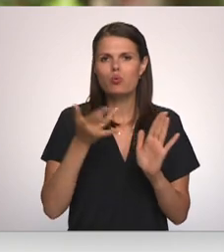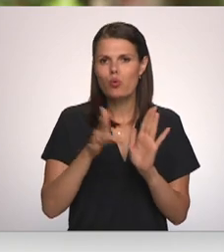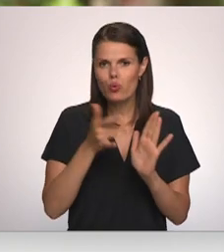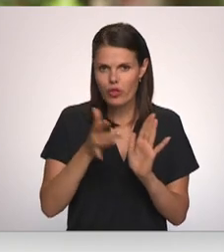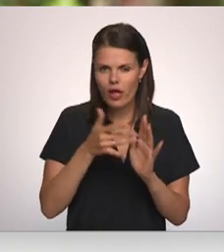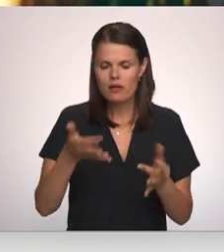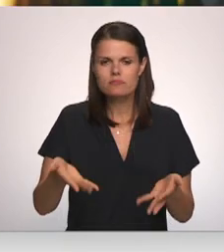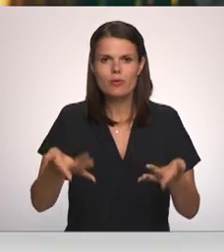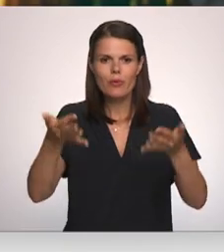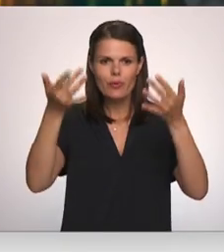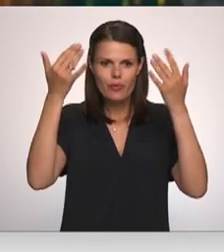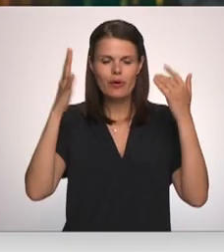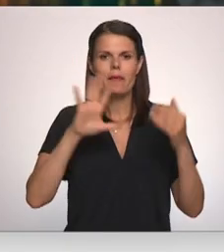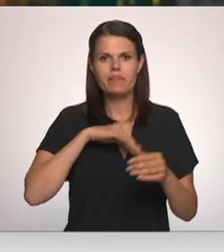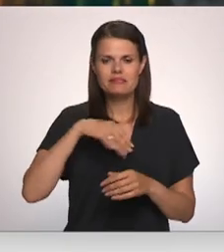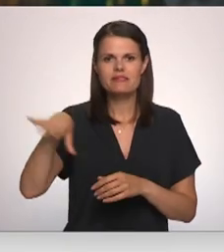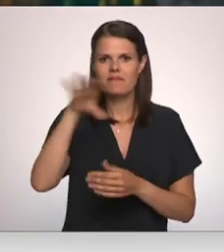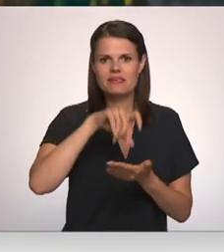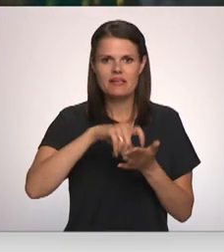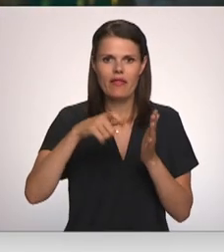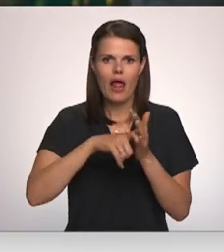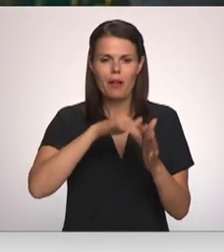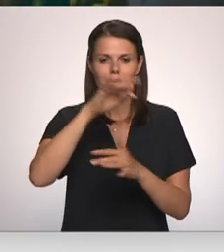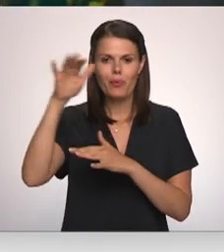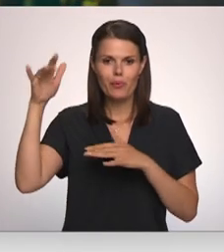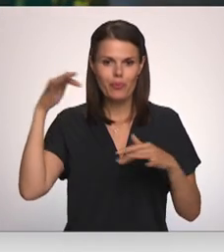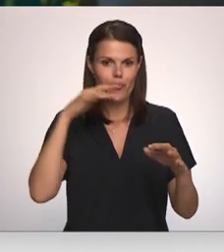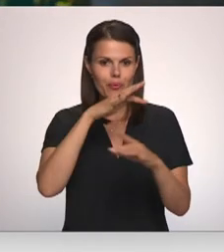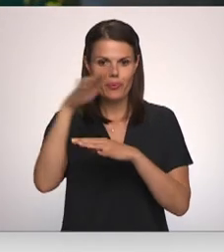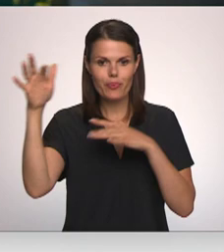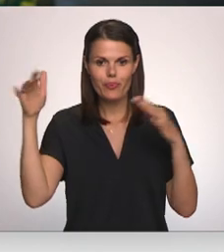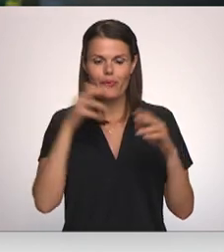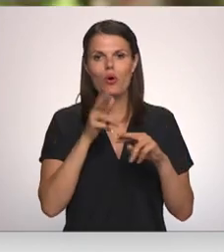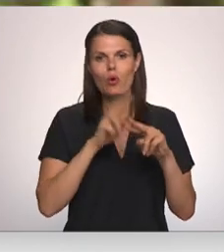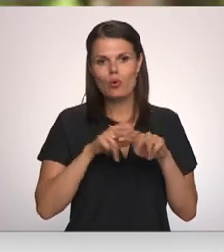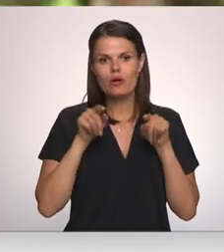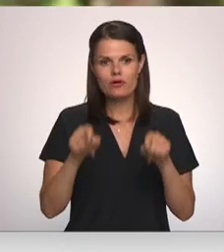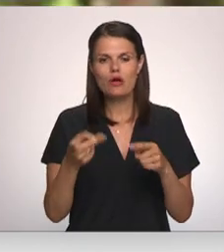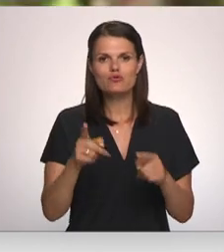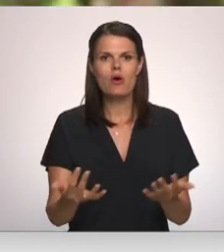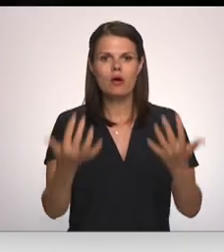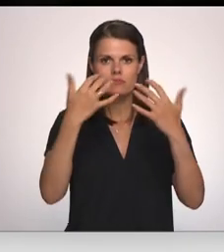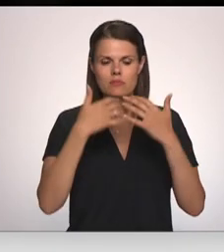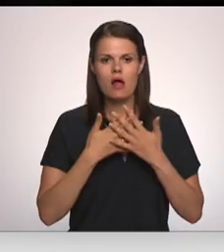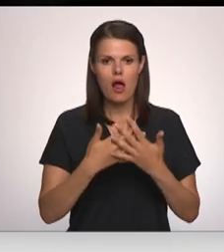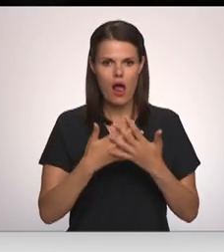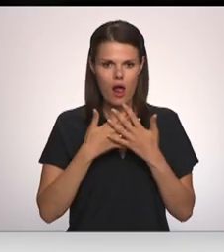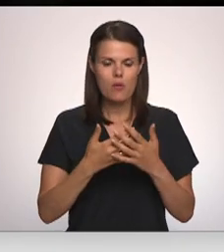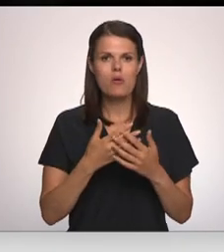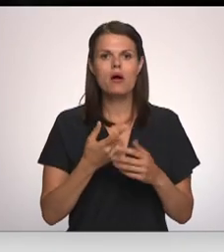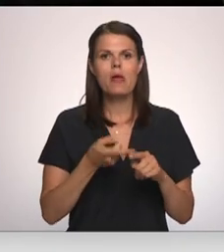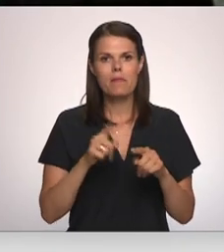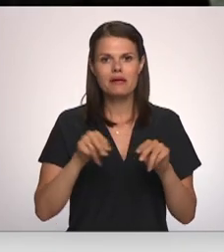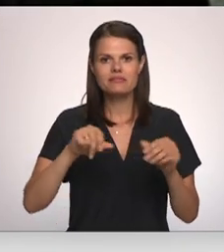tālāk tas tiek izplatīts pa visu šo salsu iztabu stēlpu. Tas ir tas, ko mēs arī elpojam. Tāpēc sals